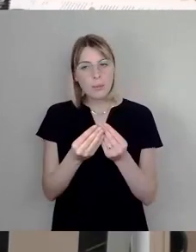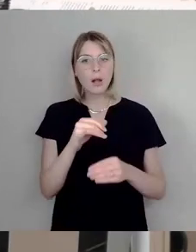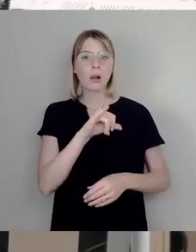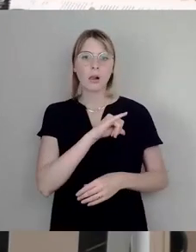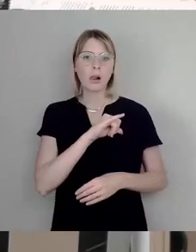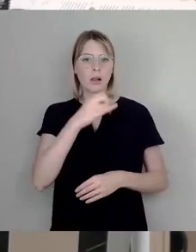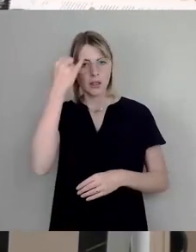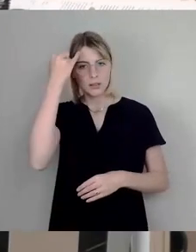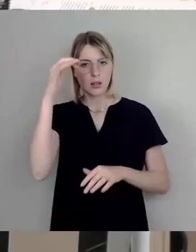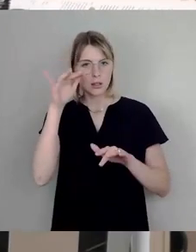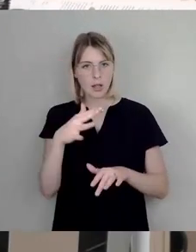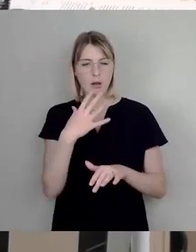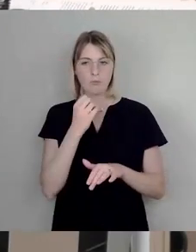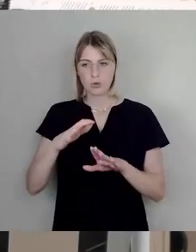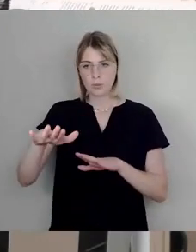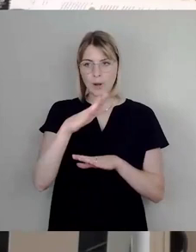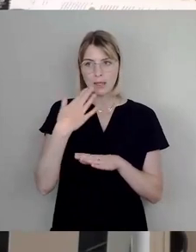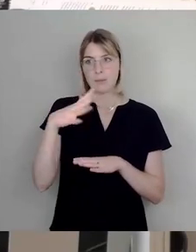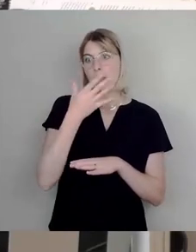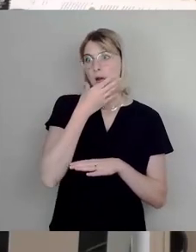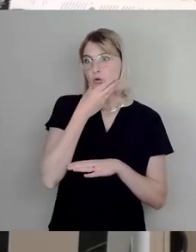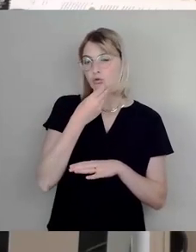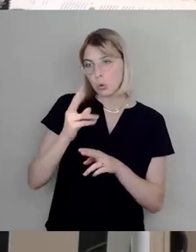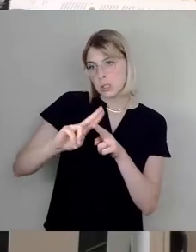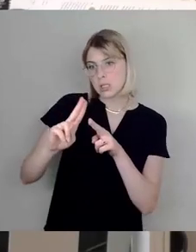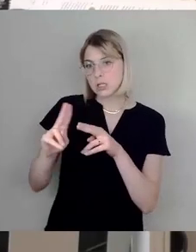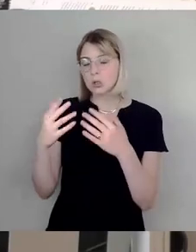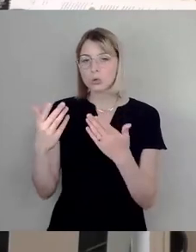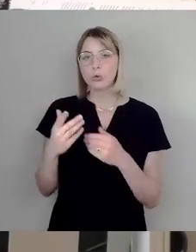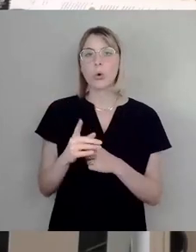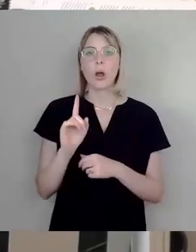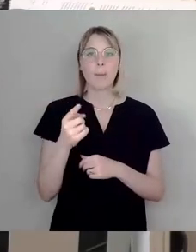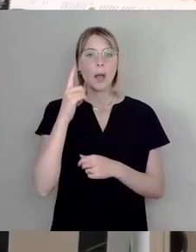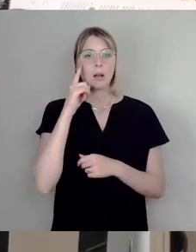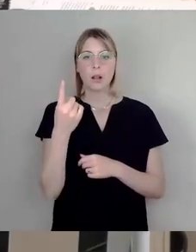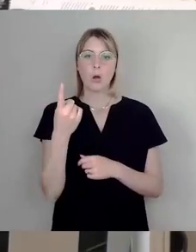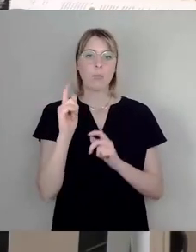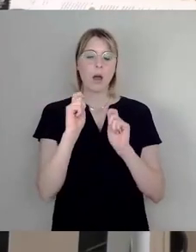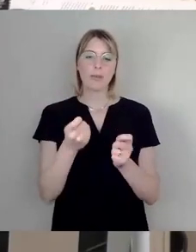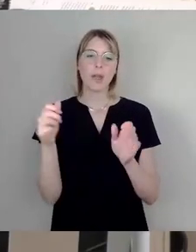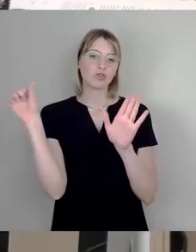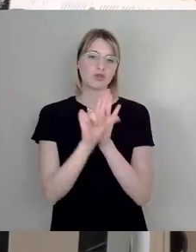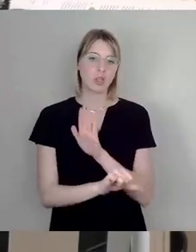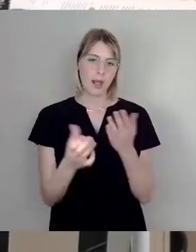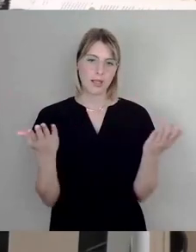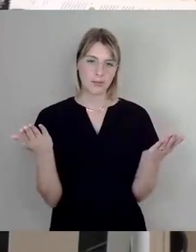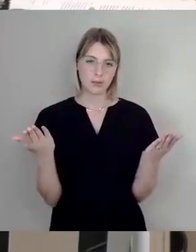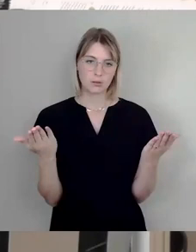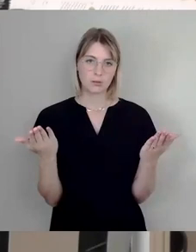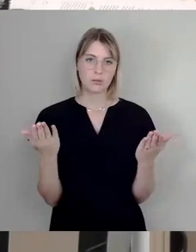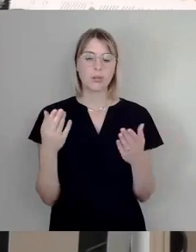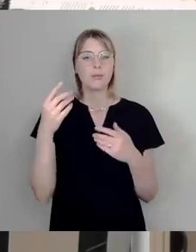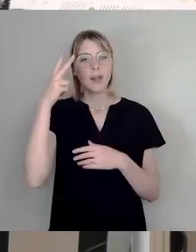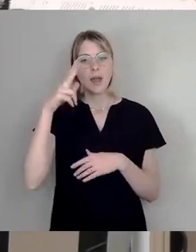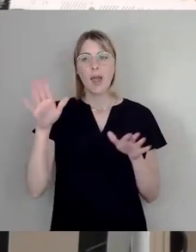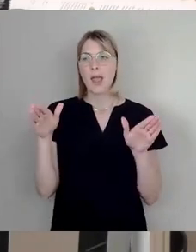verschönern. Das war handwerklich, finde ich, sehr, sehr schlecht gemacht worden. Also hatten dann Herr Engel im Bauausschuss